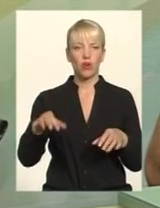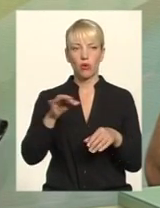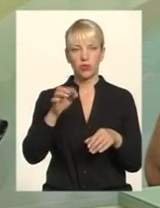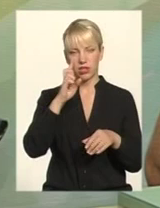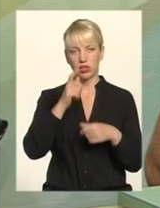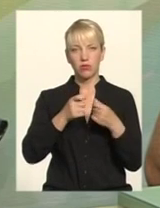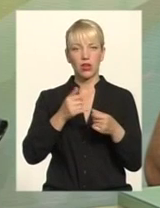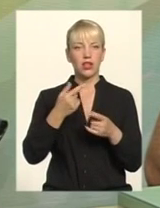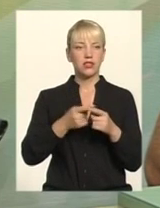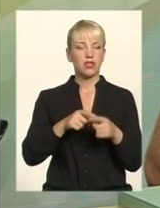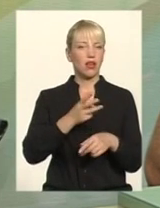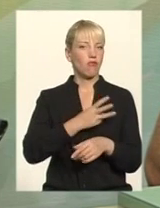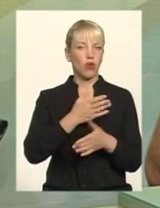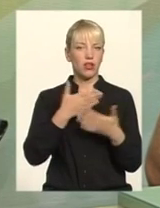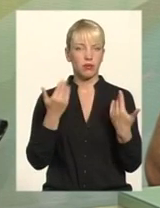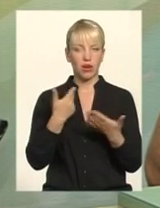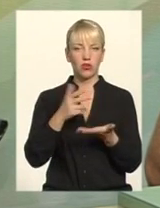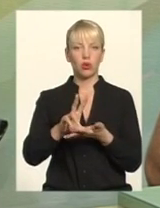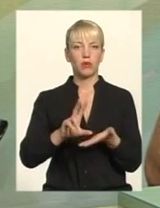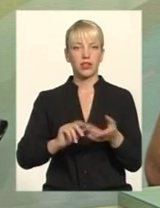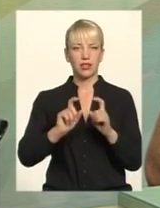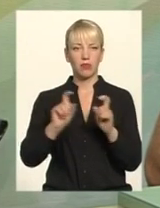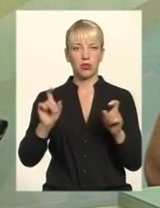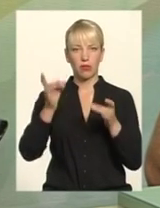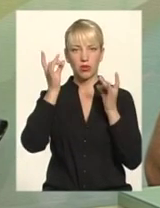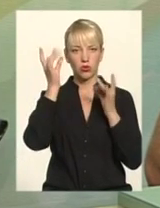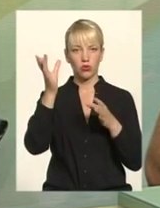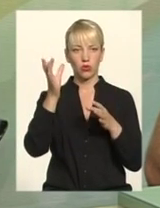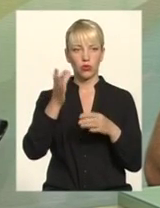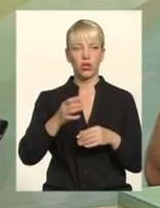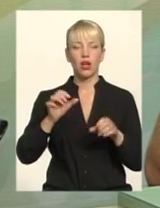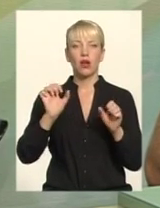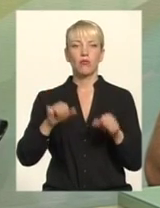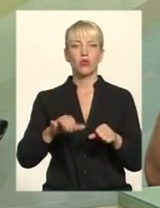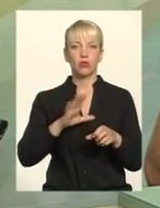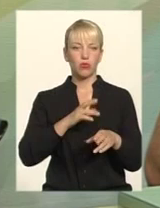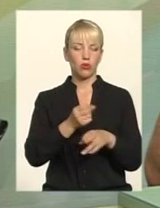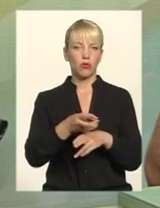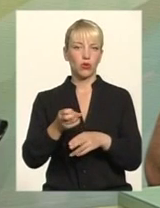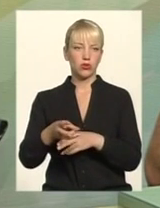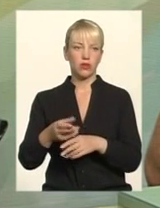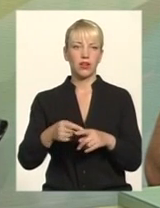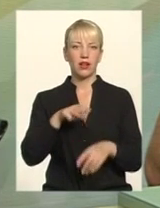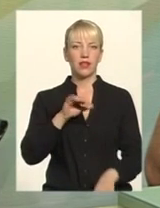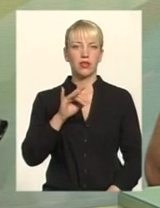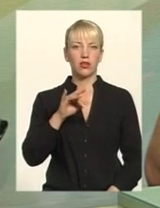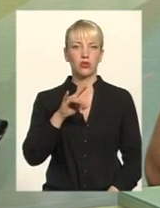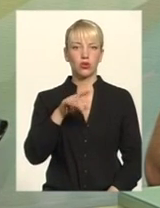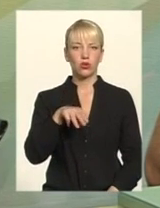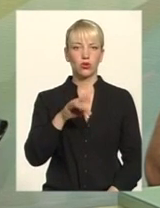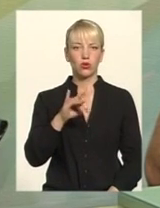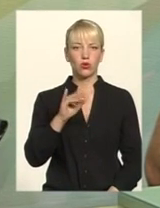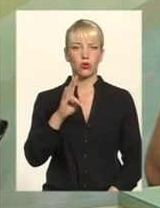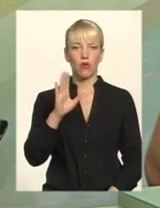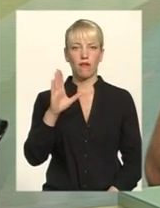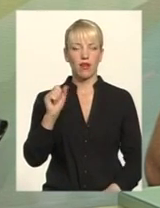немає Я вам для прикладу приведу департамент культури Можна було пролюструвати Формально пані Трунова не підпадає під люстрацію